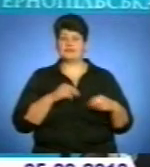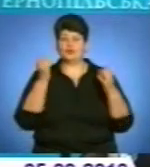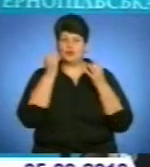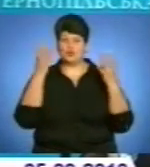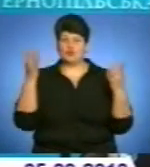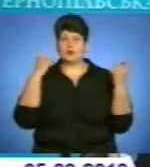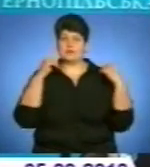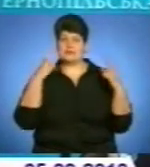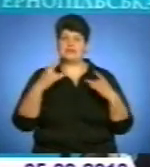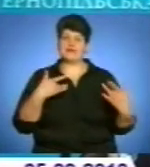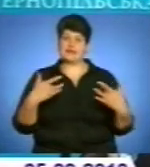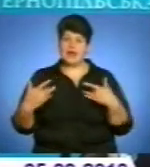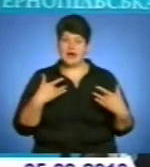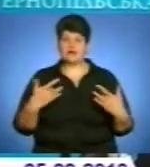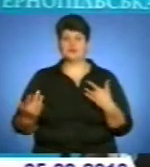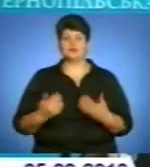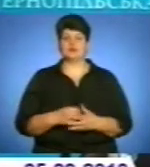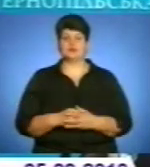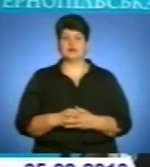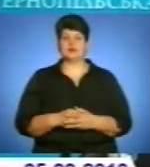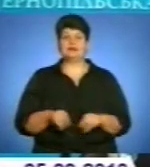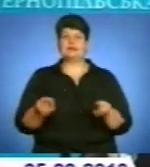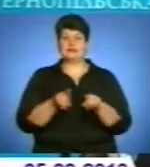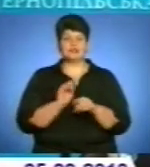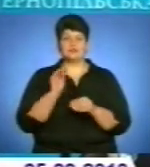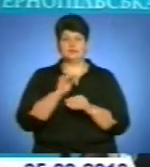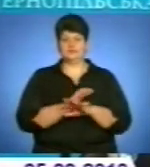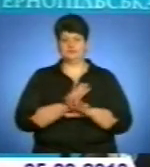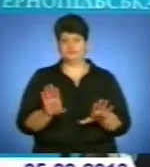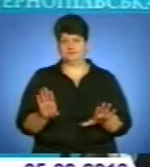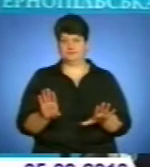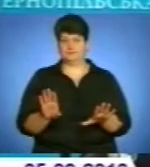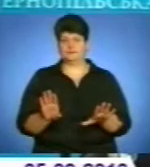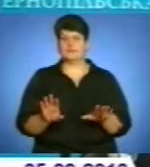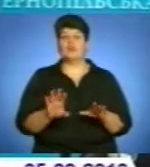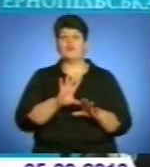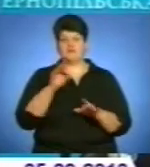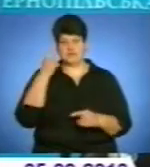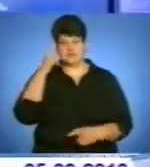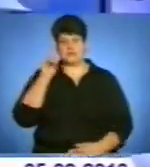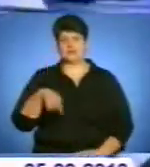мистецтва, театру. Теж не буде доплат і так далі. Все це знаю.